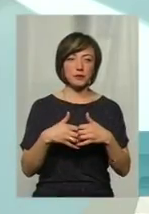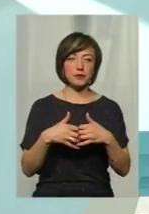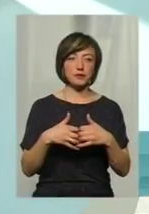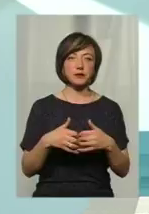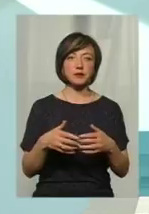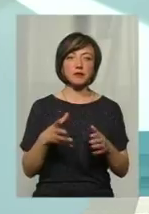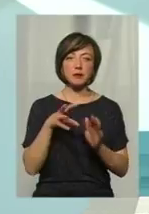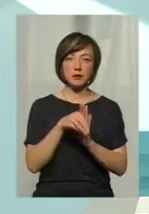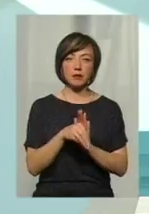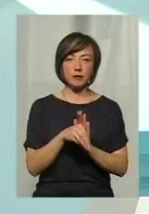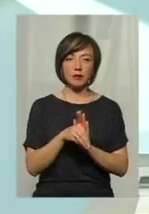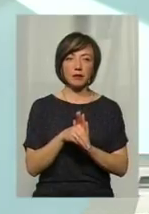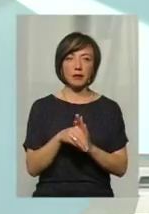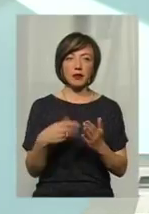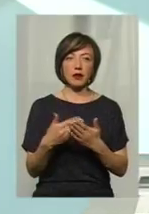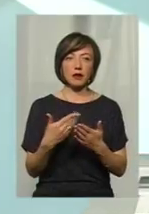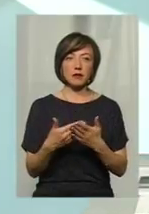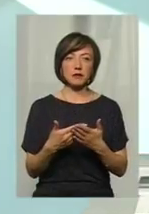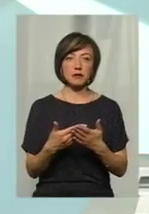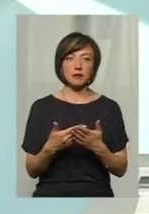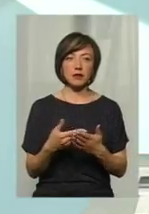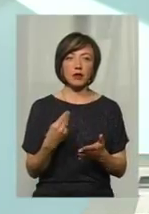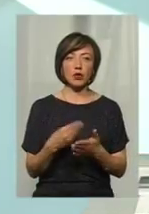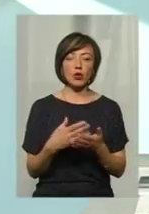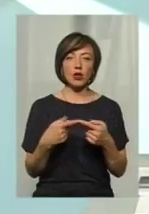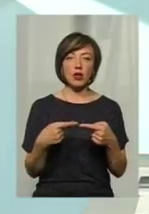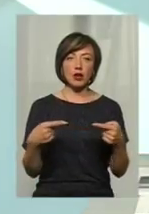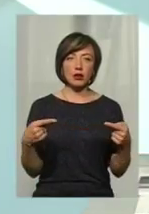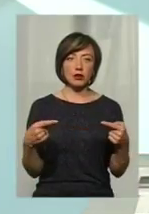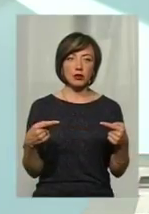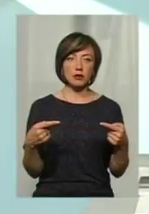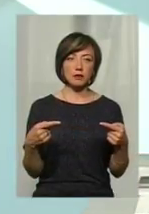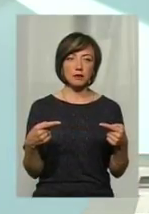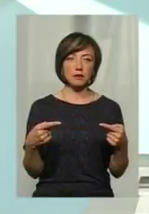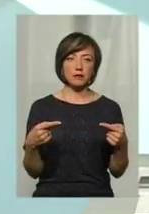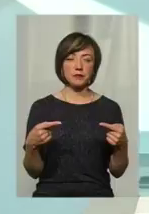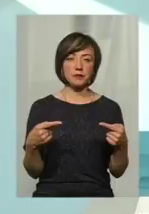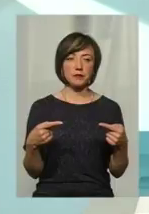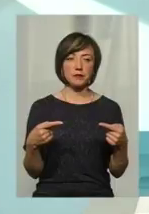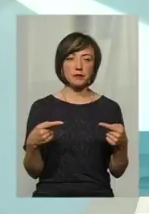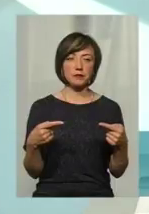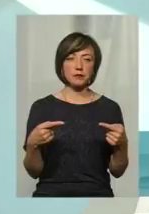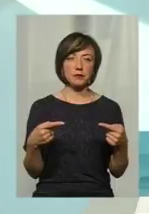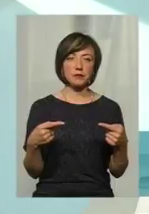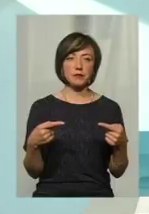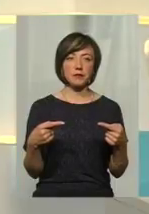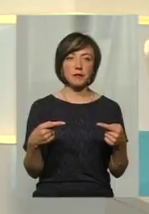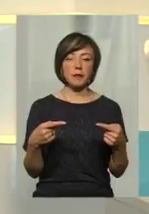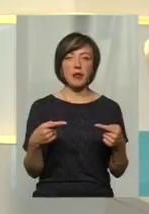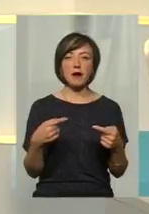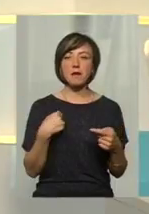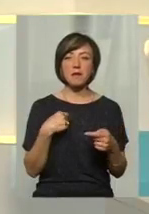Ми не закладали такі дорогі речі, як там є бензинові